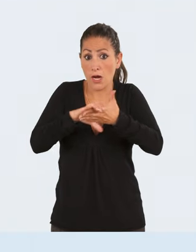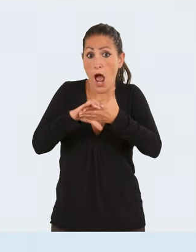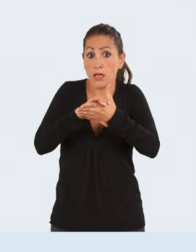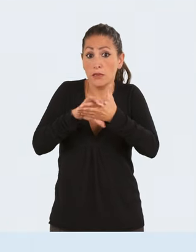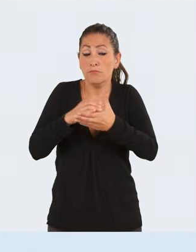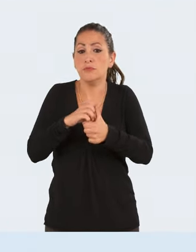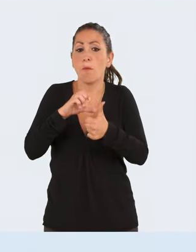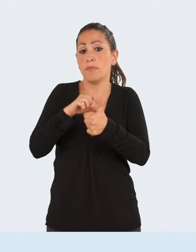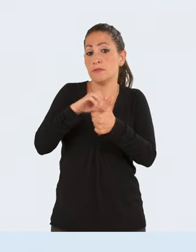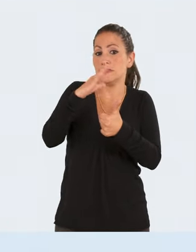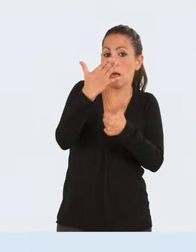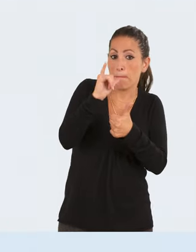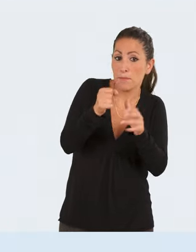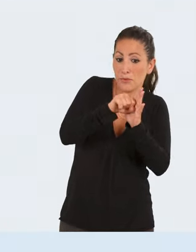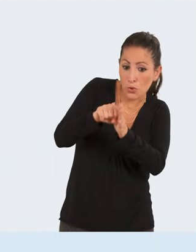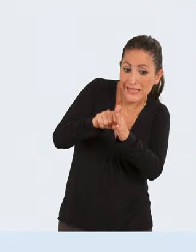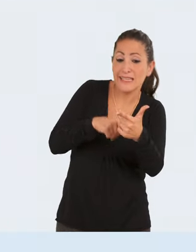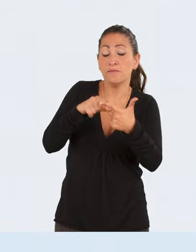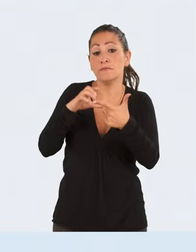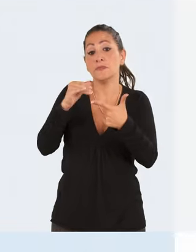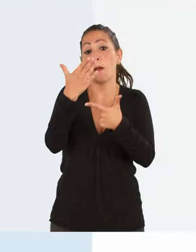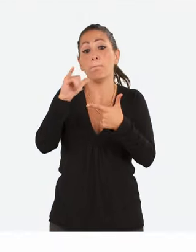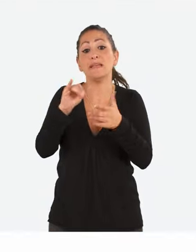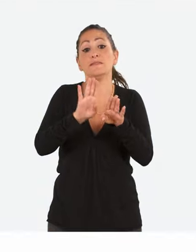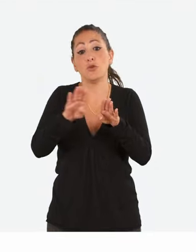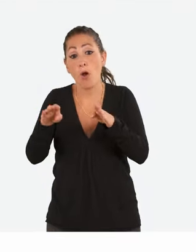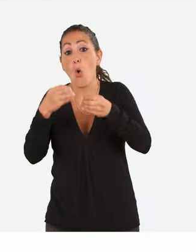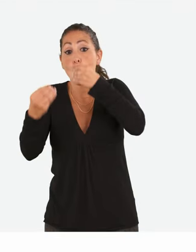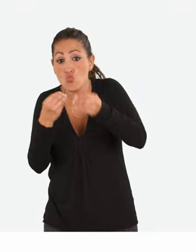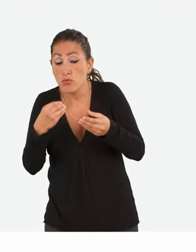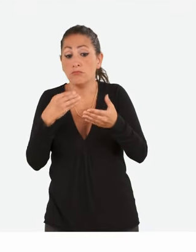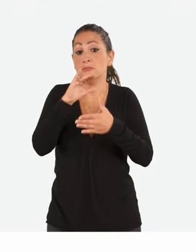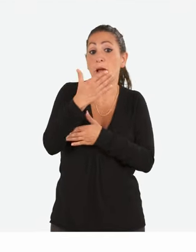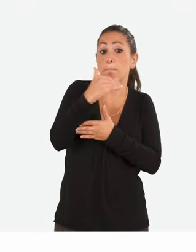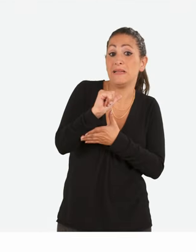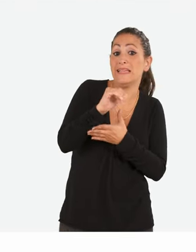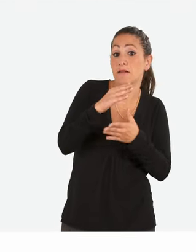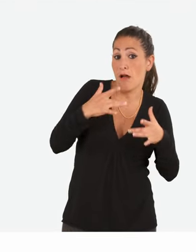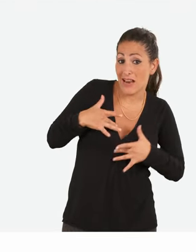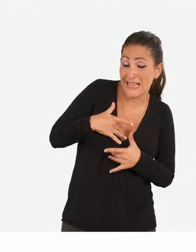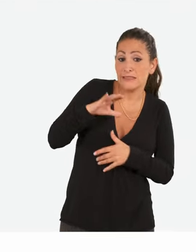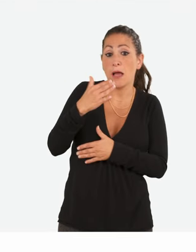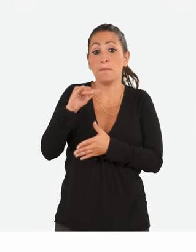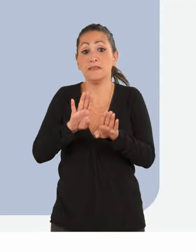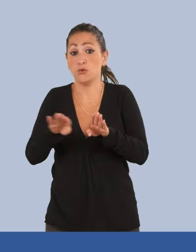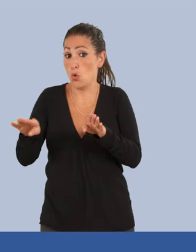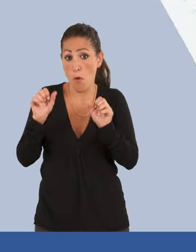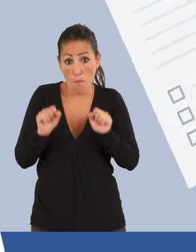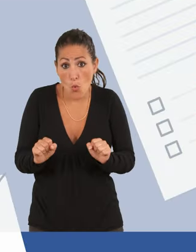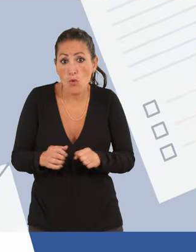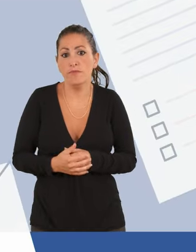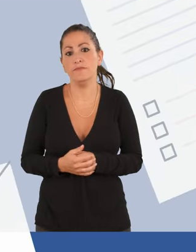pouvez cumuler la CMI priorité avec la CMI stationnement ou la CMI invalidité avec la CMI stationnement.